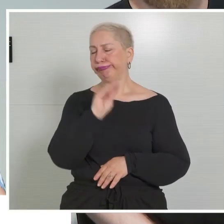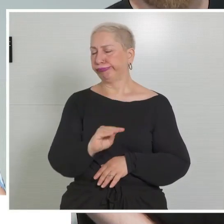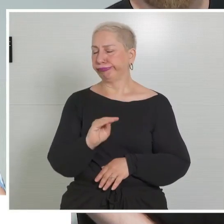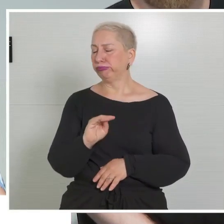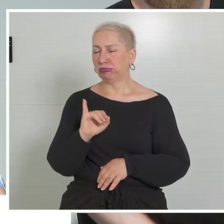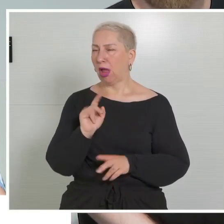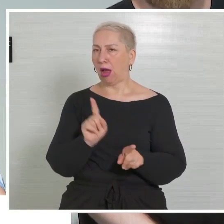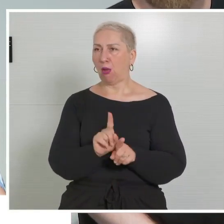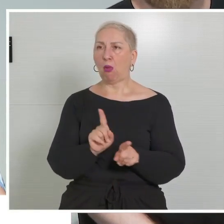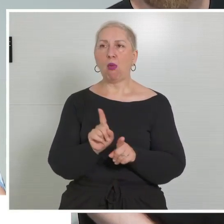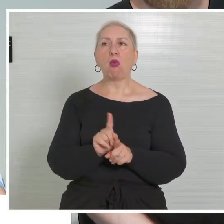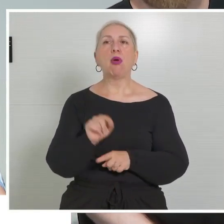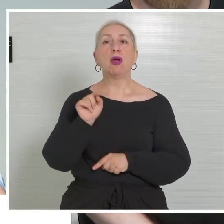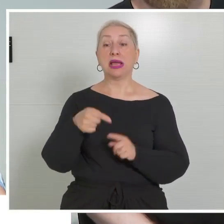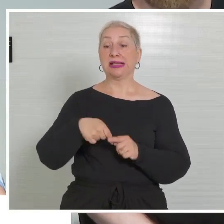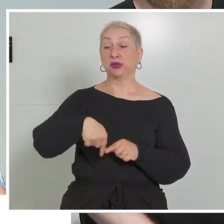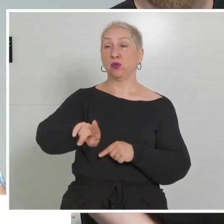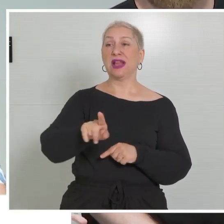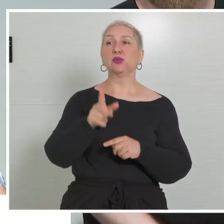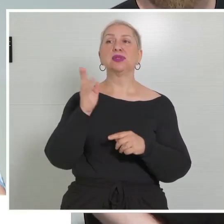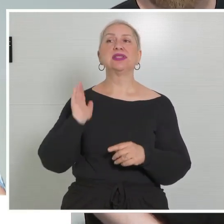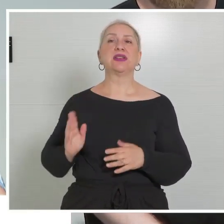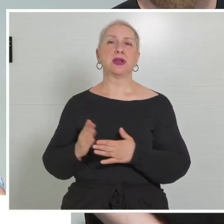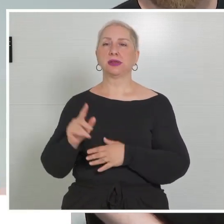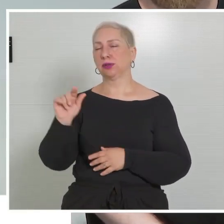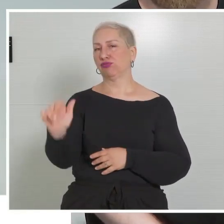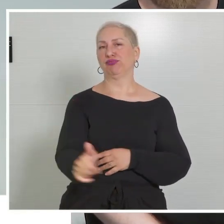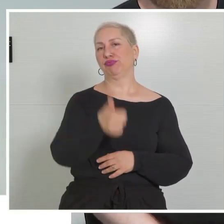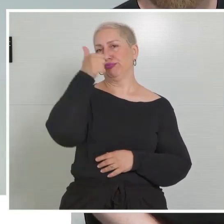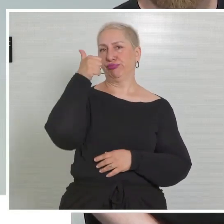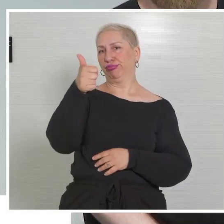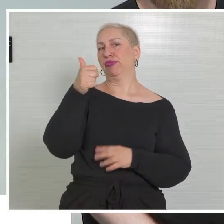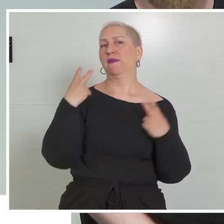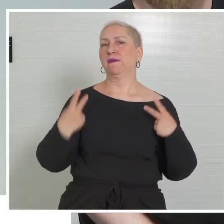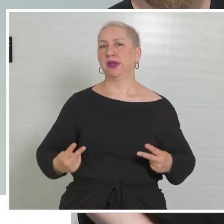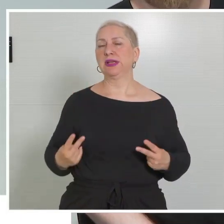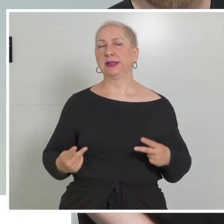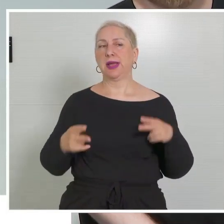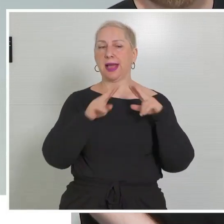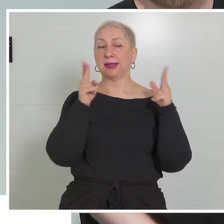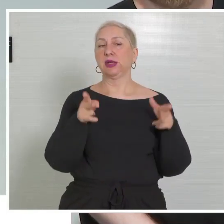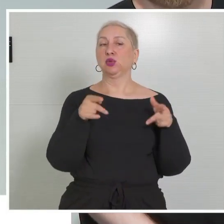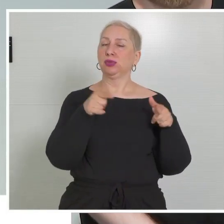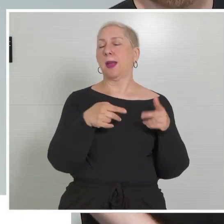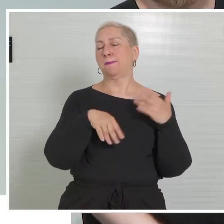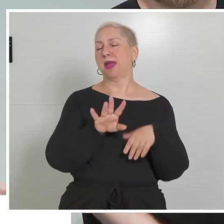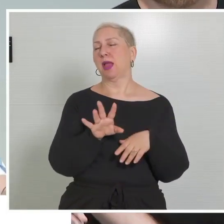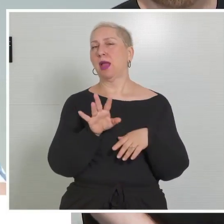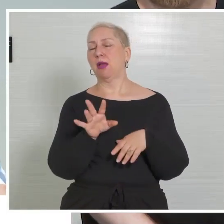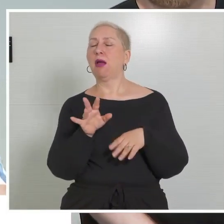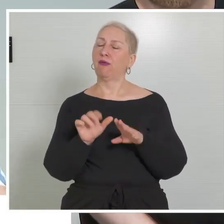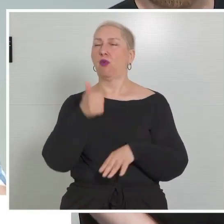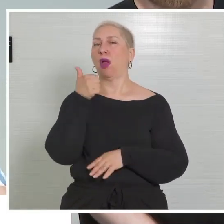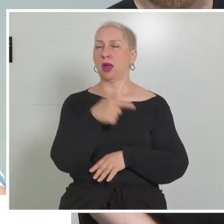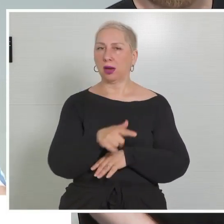bei der Zuweisung zum Zivildienst prioritär. Also diese Einrichtungen haben Vorrang. Im ersten